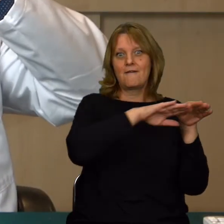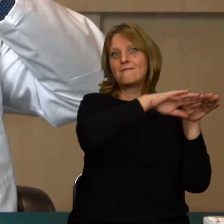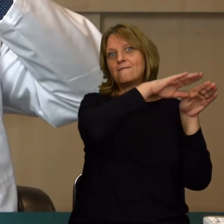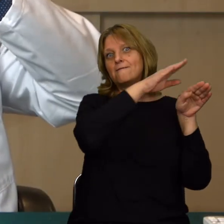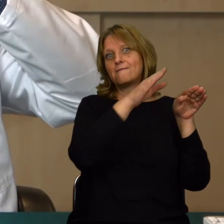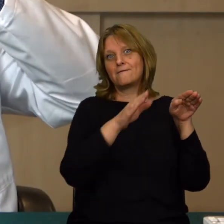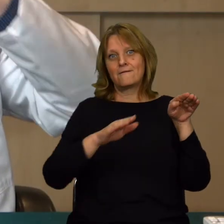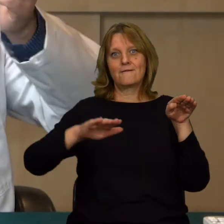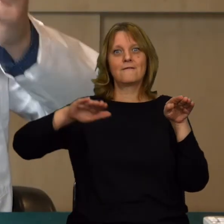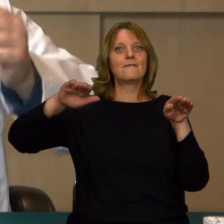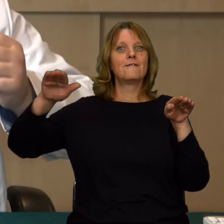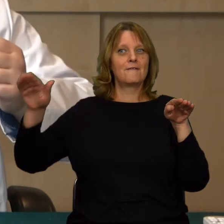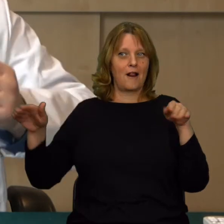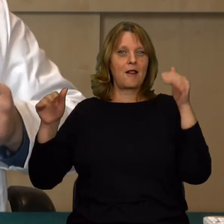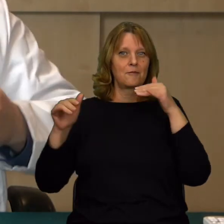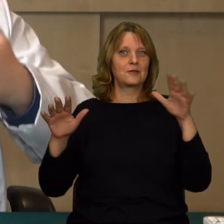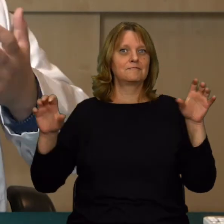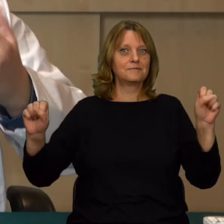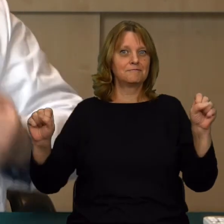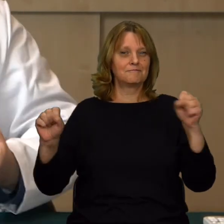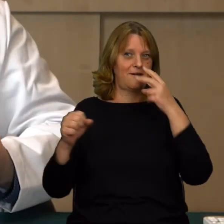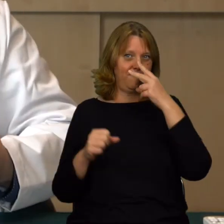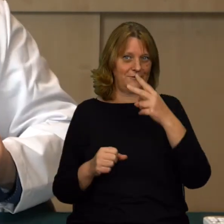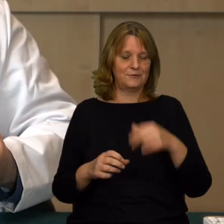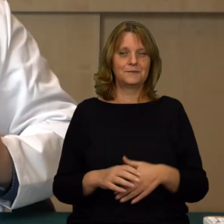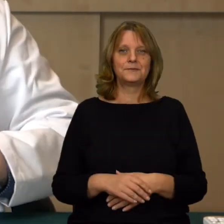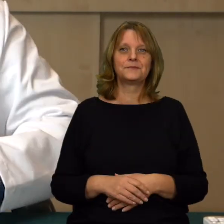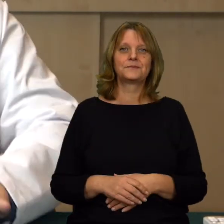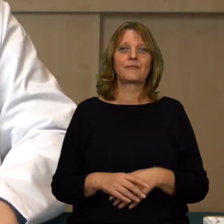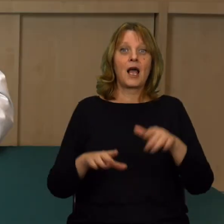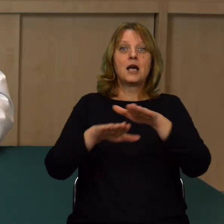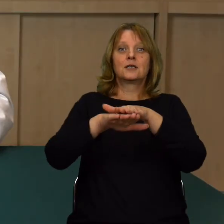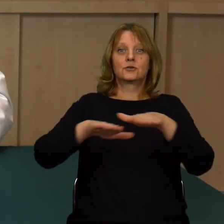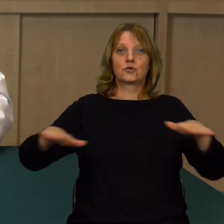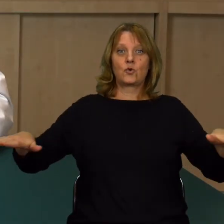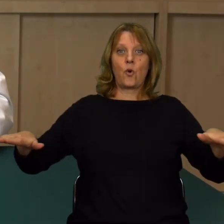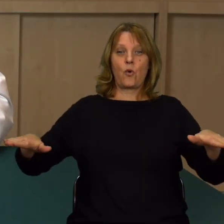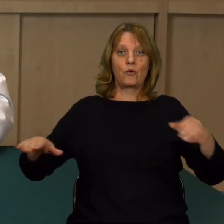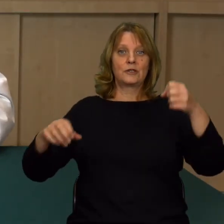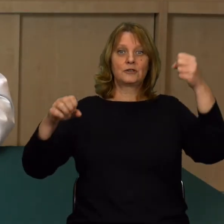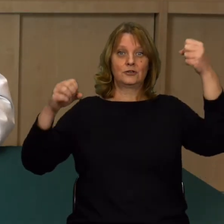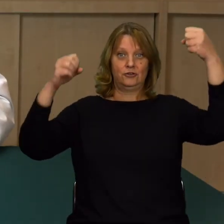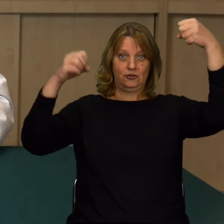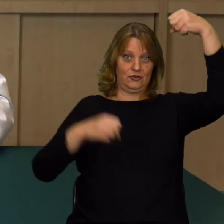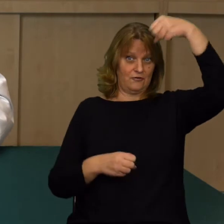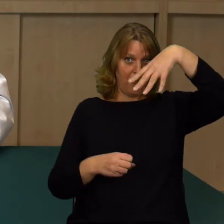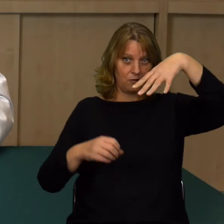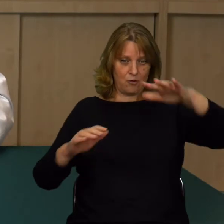oczy, będą mogły coś widzieć. Ten stół odbija światło.